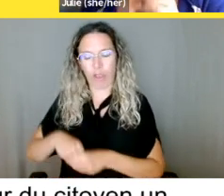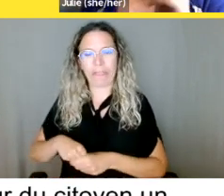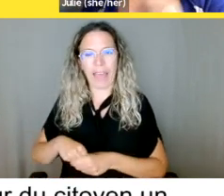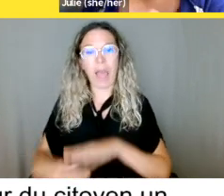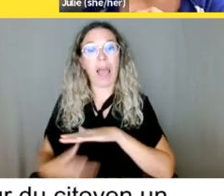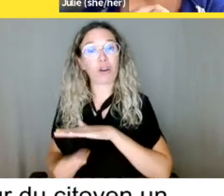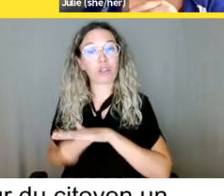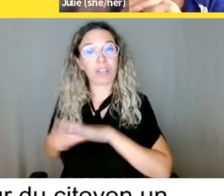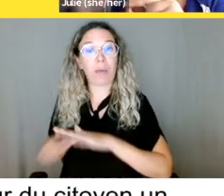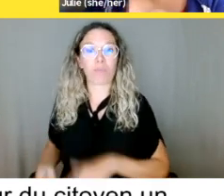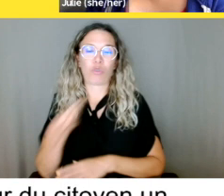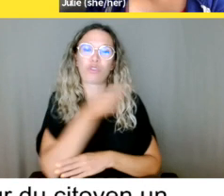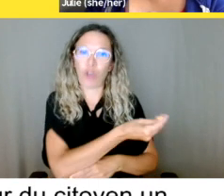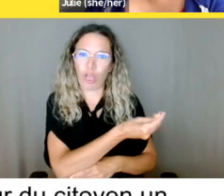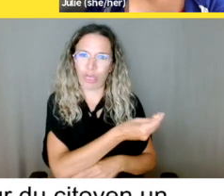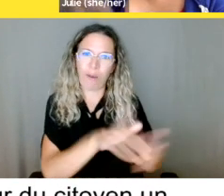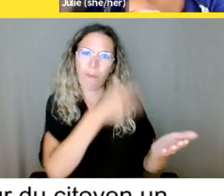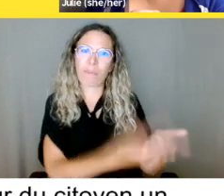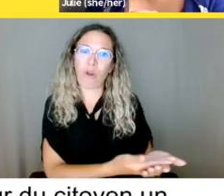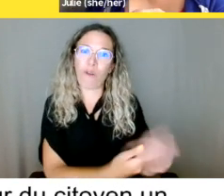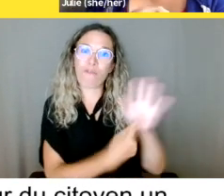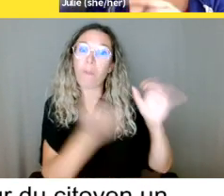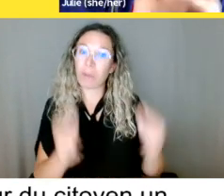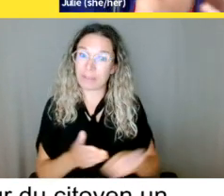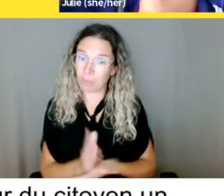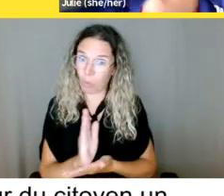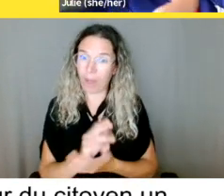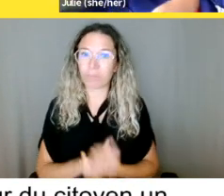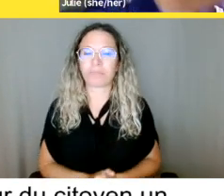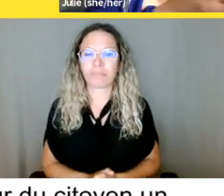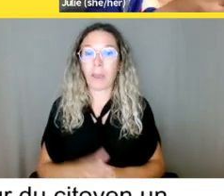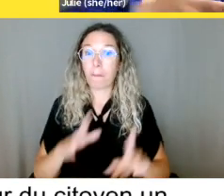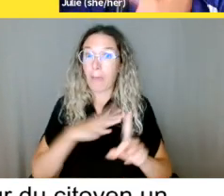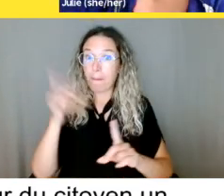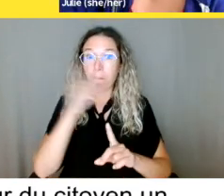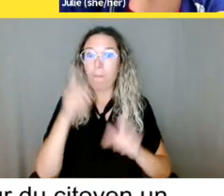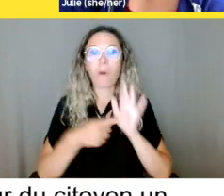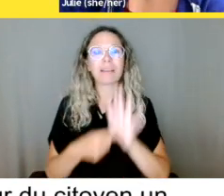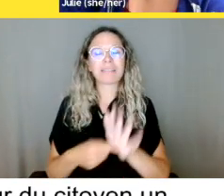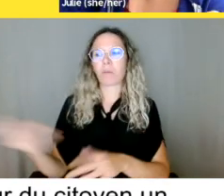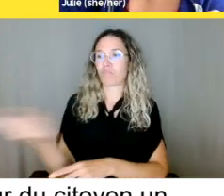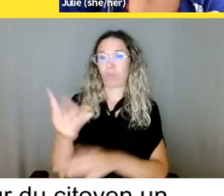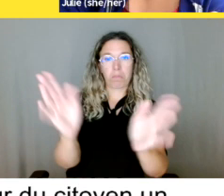mettons, enregistrer la conversation entre un employé et